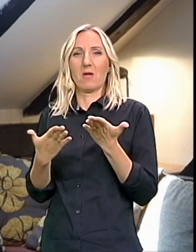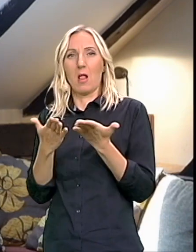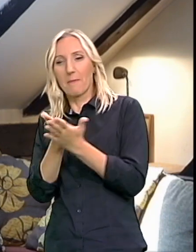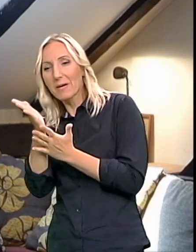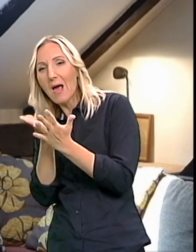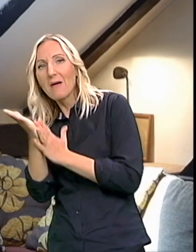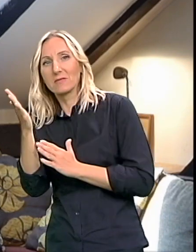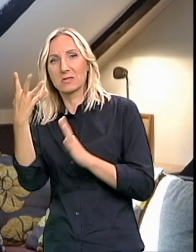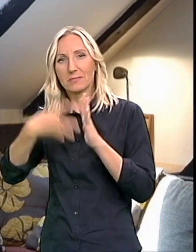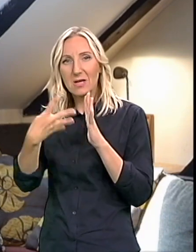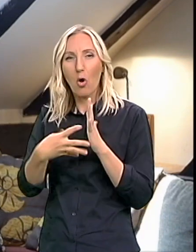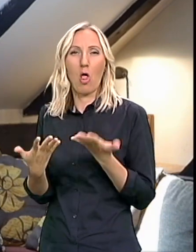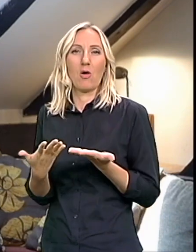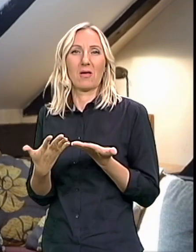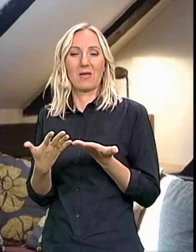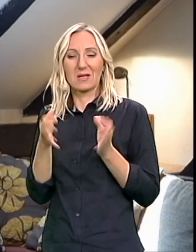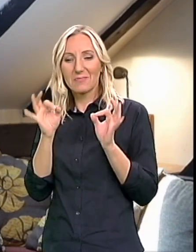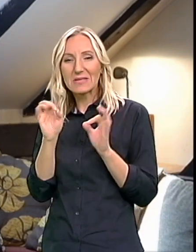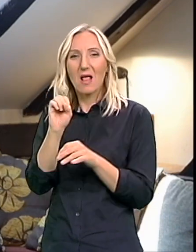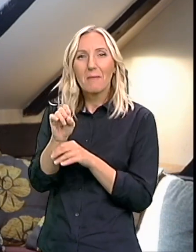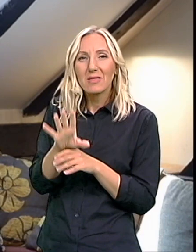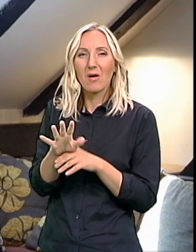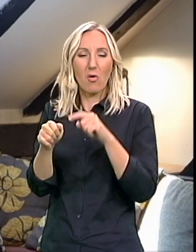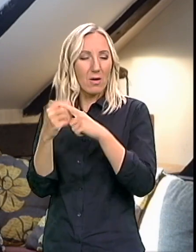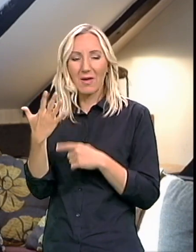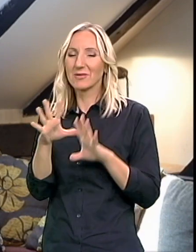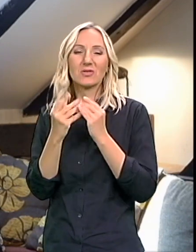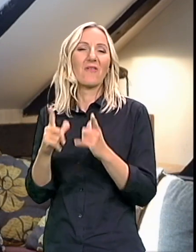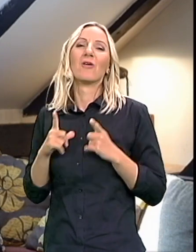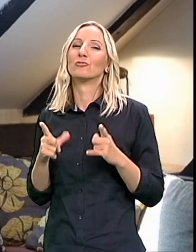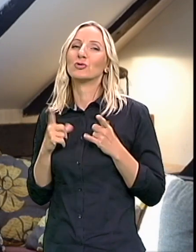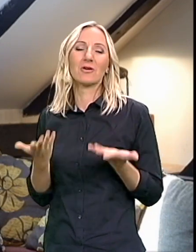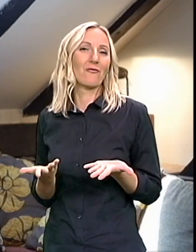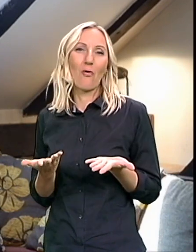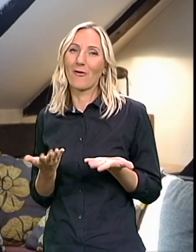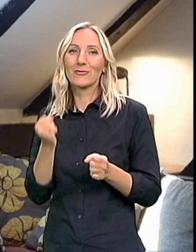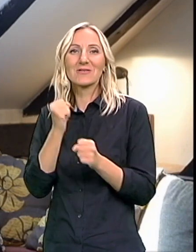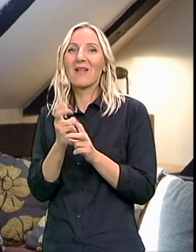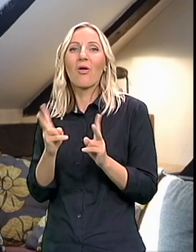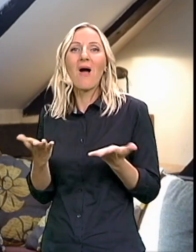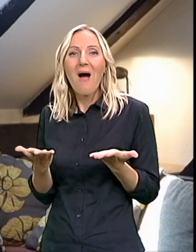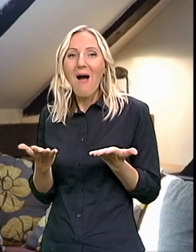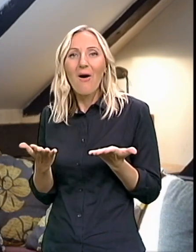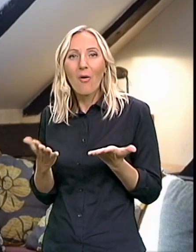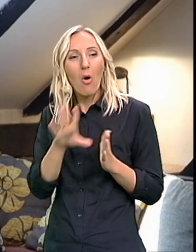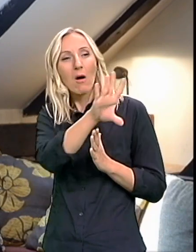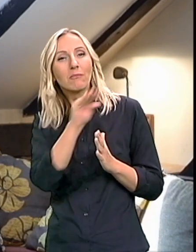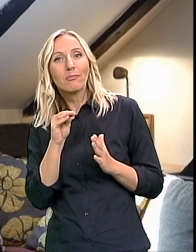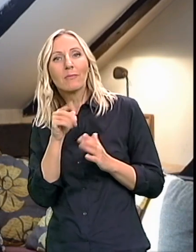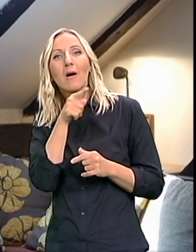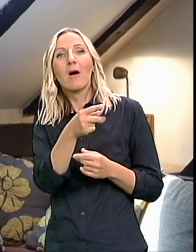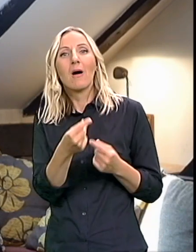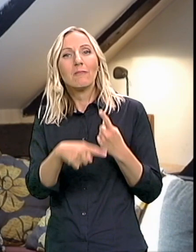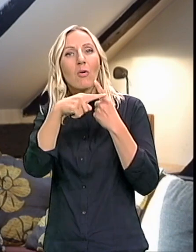U psihologiji, specialnoj pedagogiji Šta ja znam Sve u životu na kraju Se radilo na takozvanim primerima dobre prakste